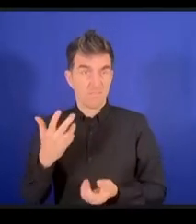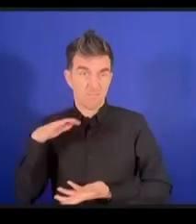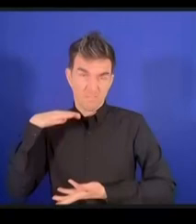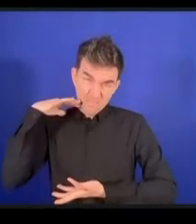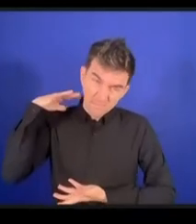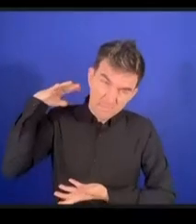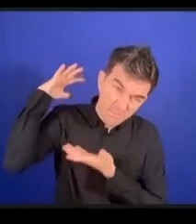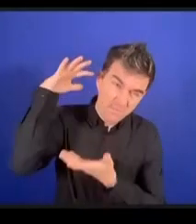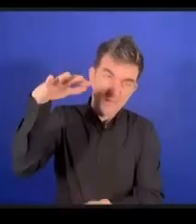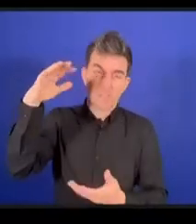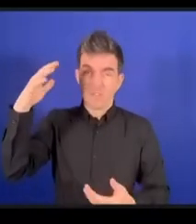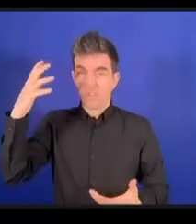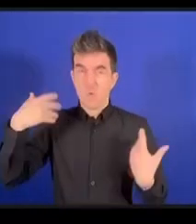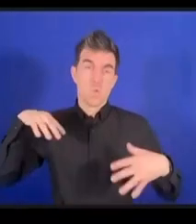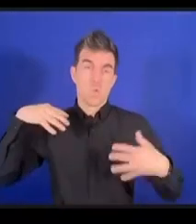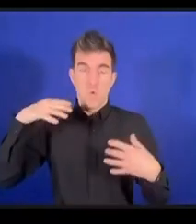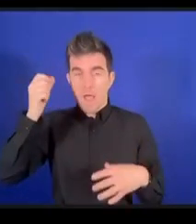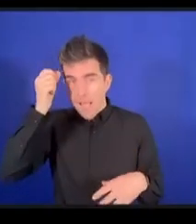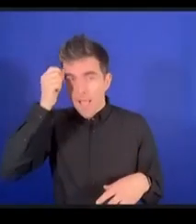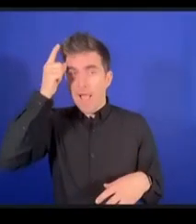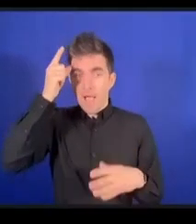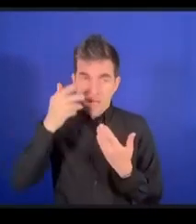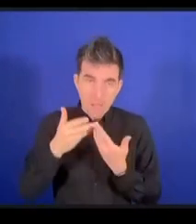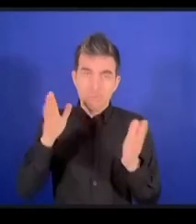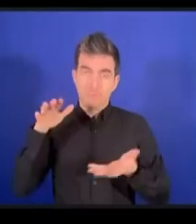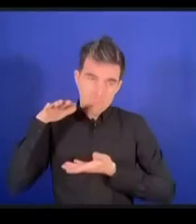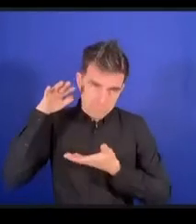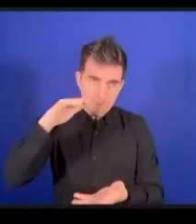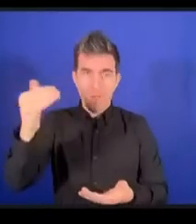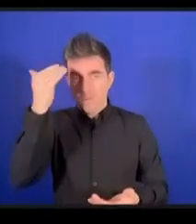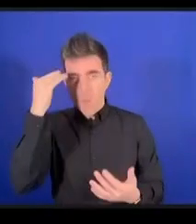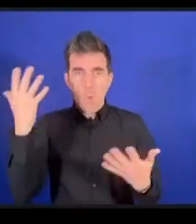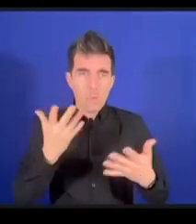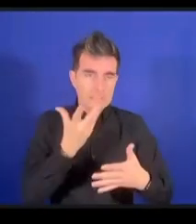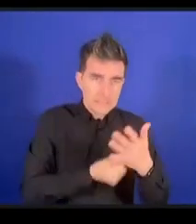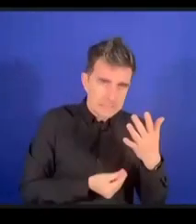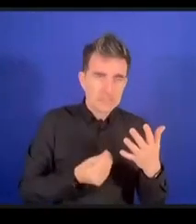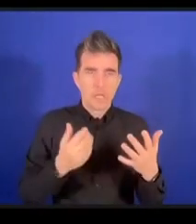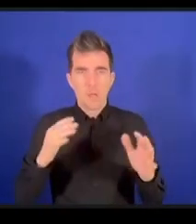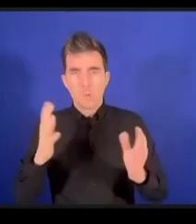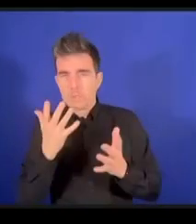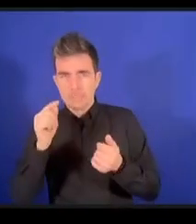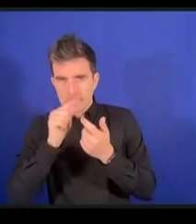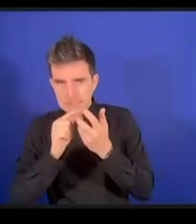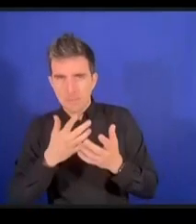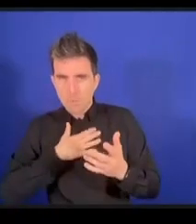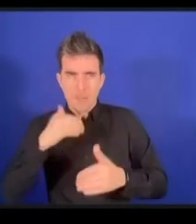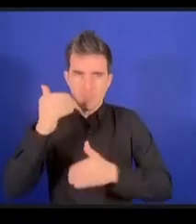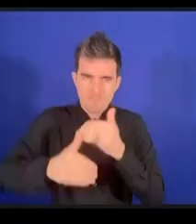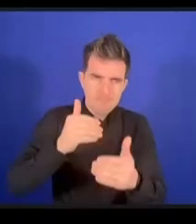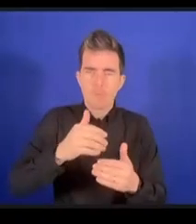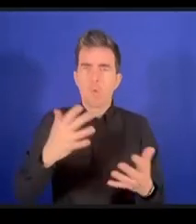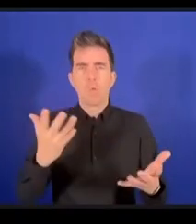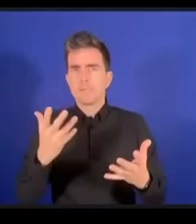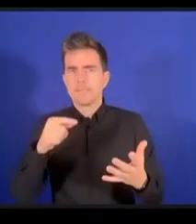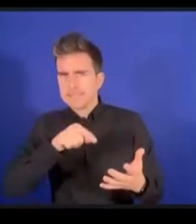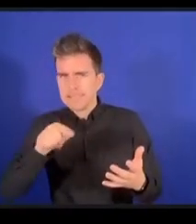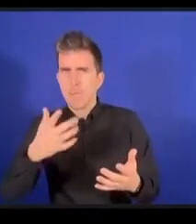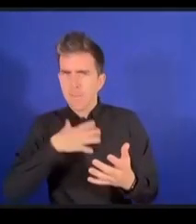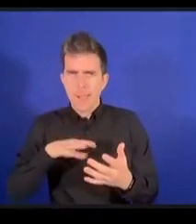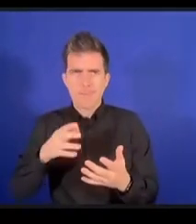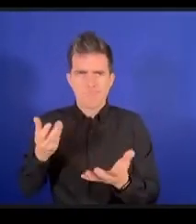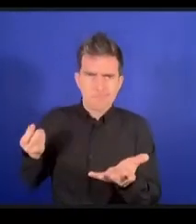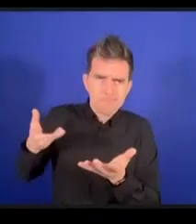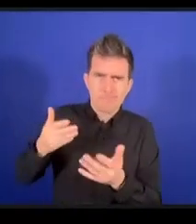et ce qu'il faut les lacunes qu'il faut combler au moyen de mesures pour s'assurer que l'internet puisse remplir son plein potentiel